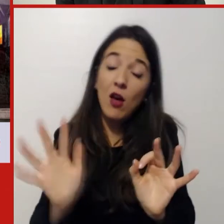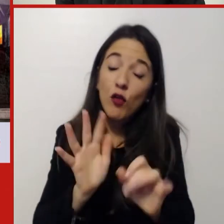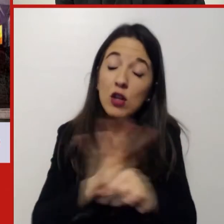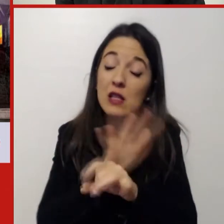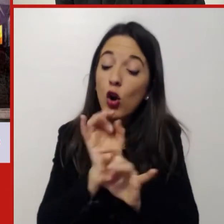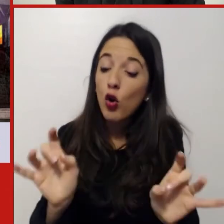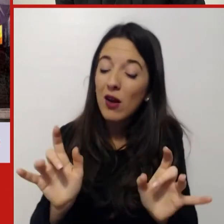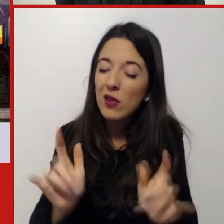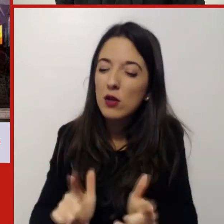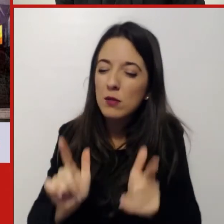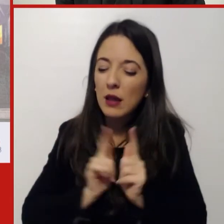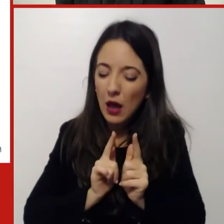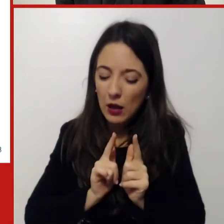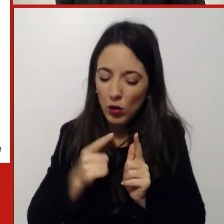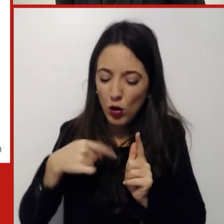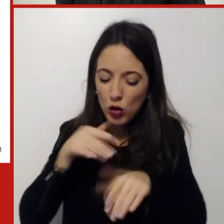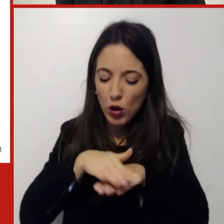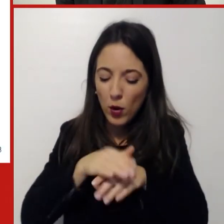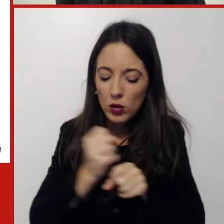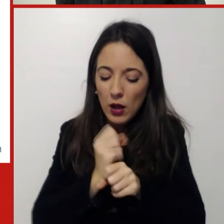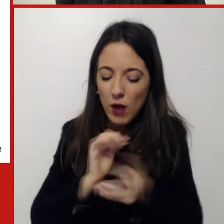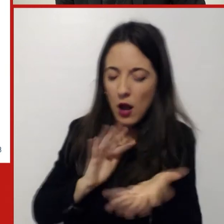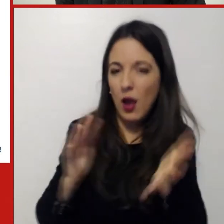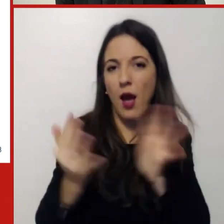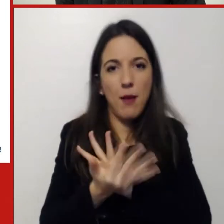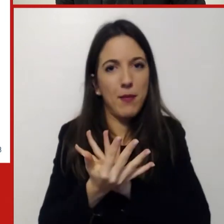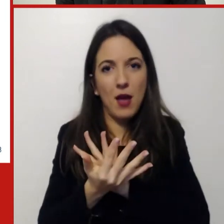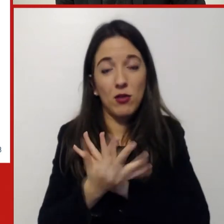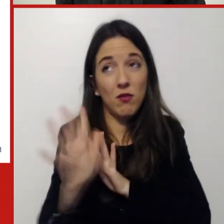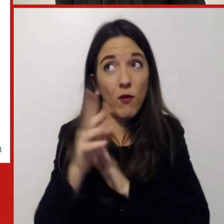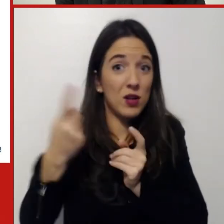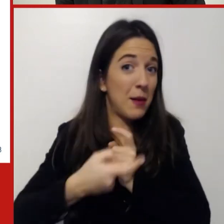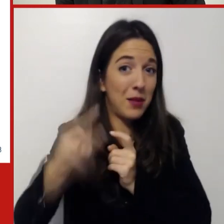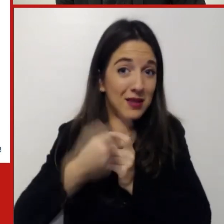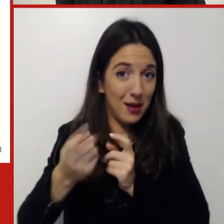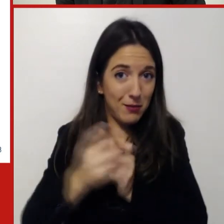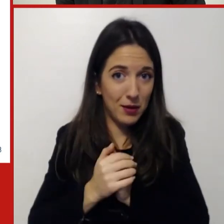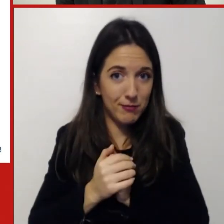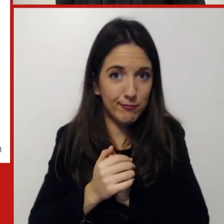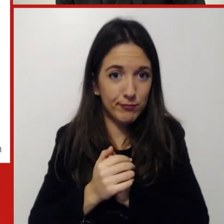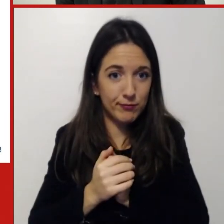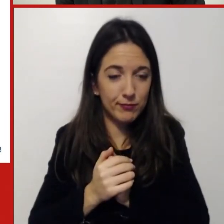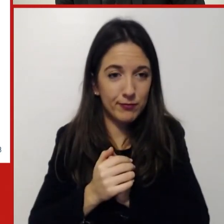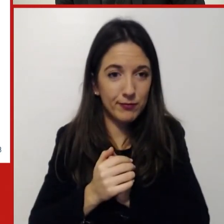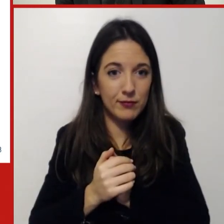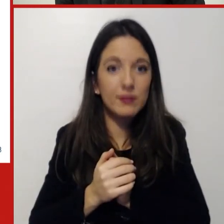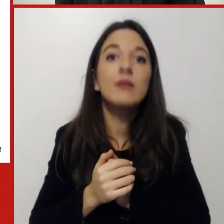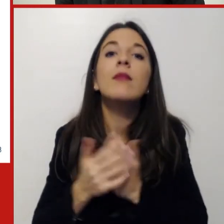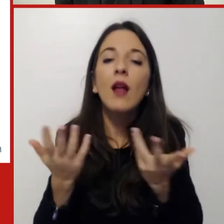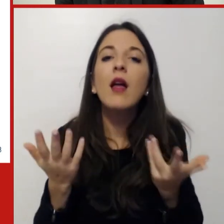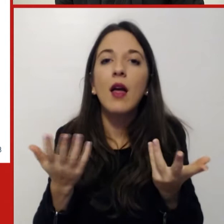che è il nostro modo di lavorare. E lo vediamo, il fatto che sia stato uno tsunami possiamo vederlo